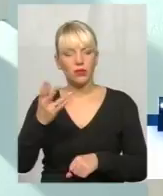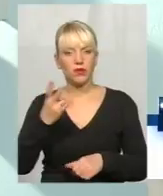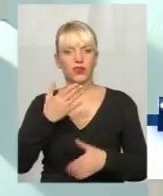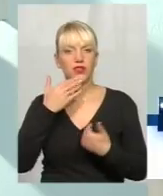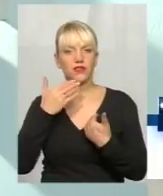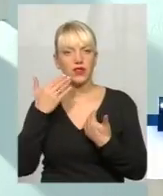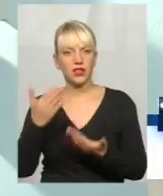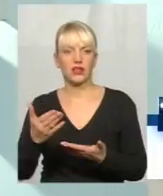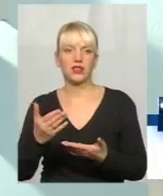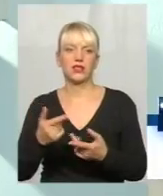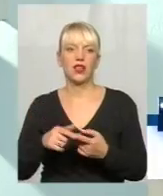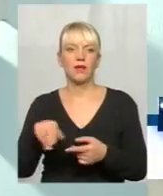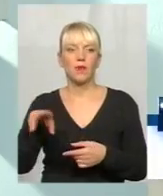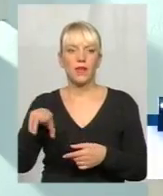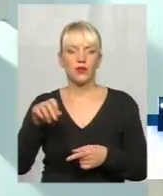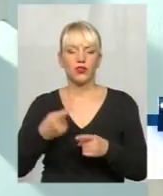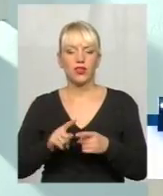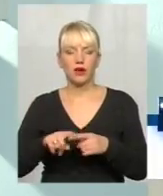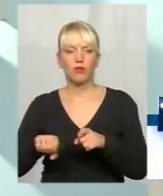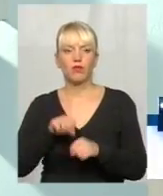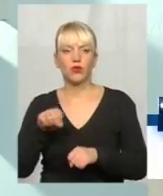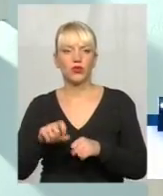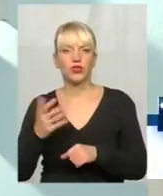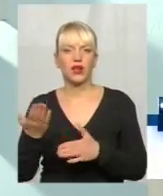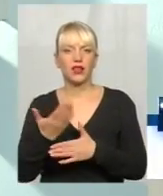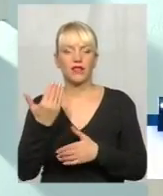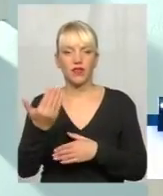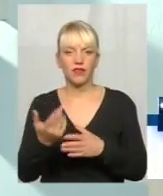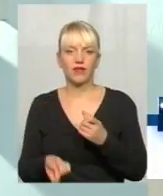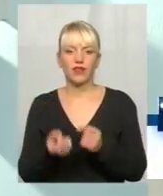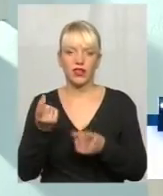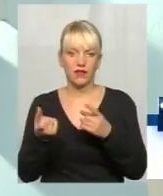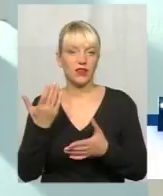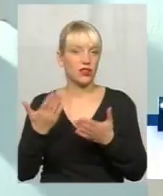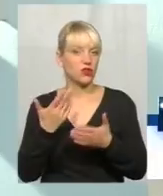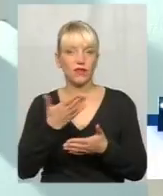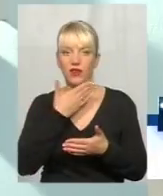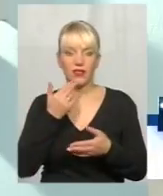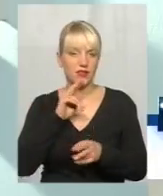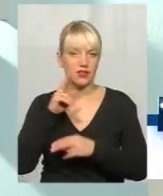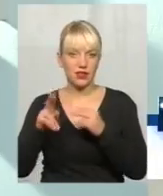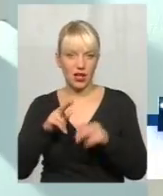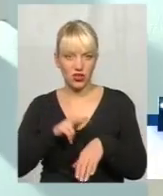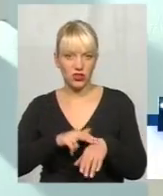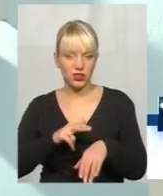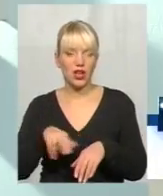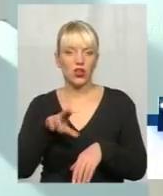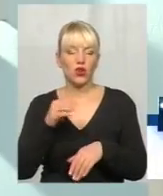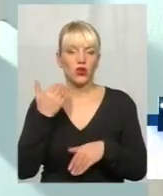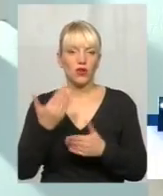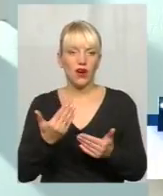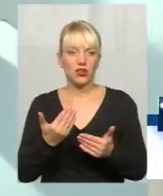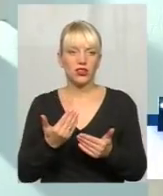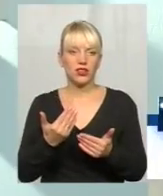щодо тих правопорушень, які ви виявили. Якщо ви не подаєте ніяких скарг щодо дій ваших